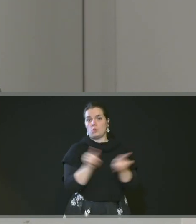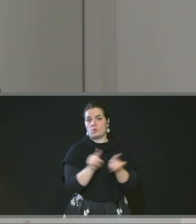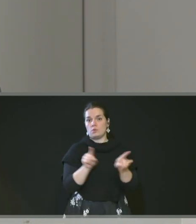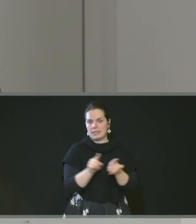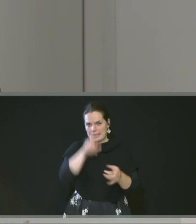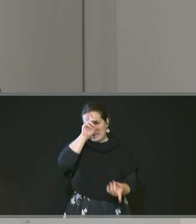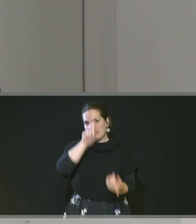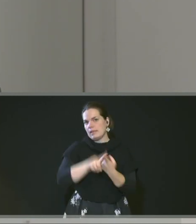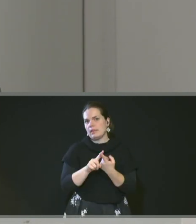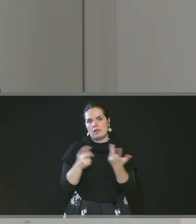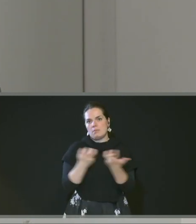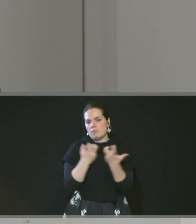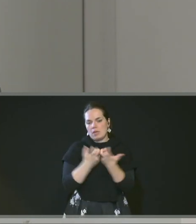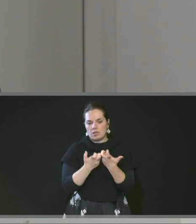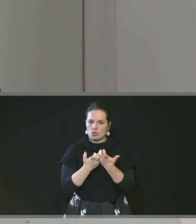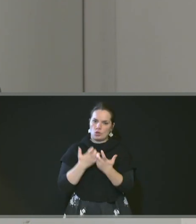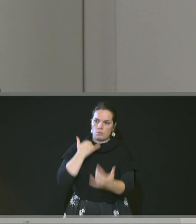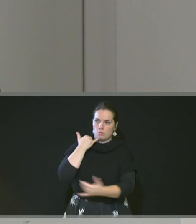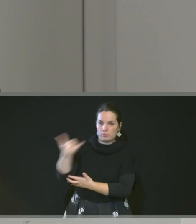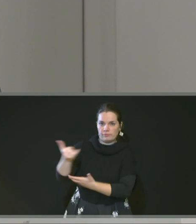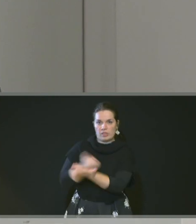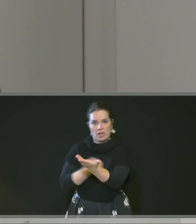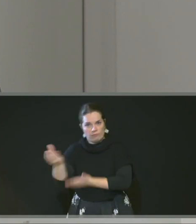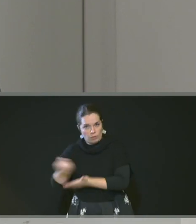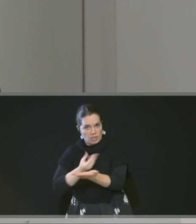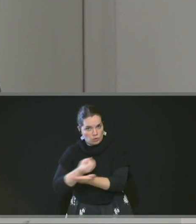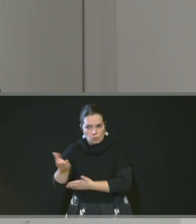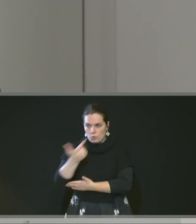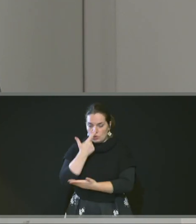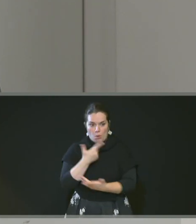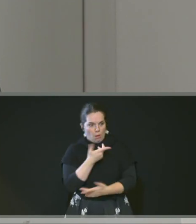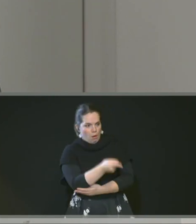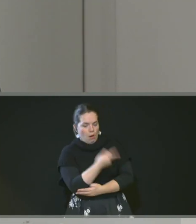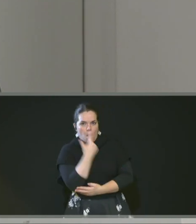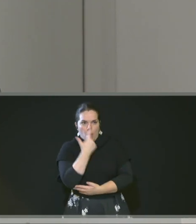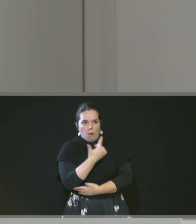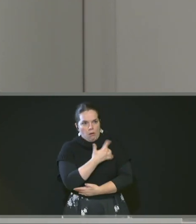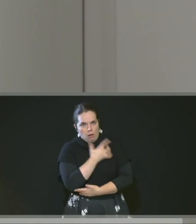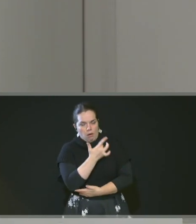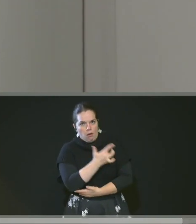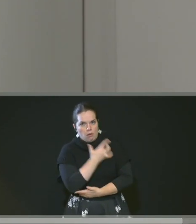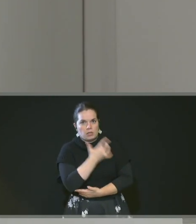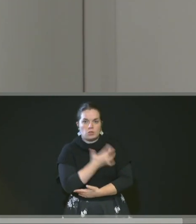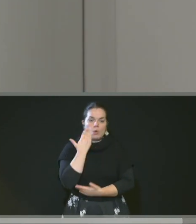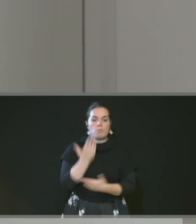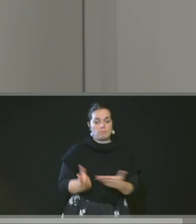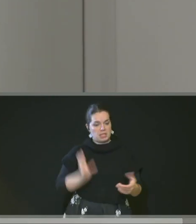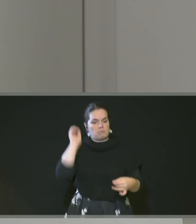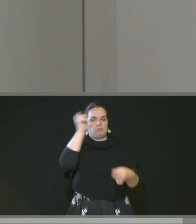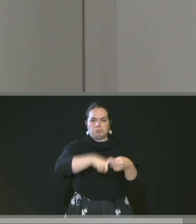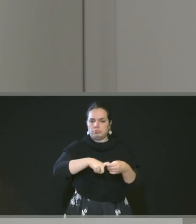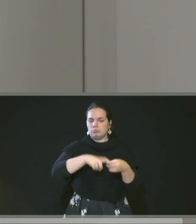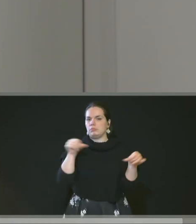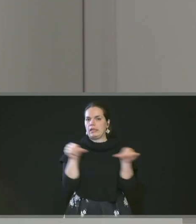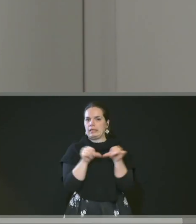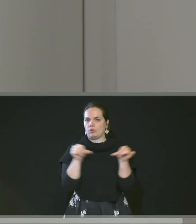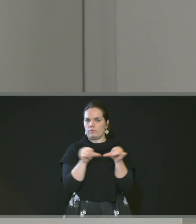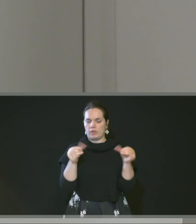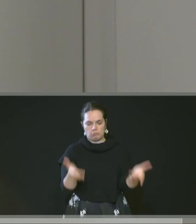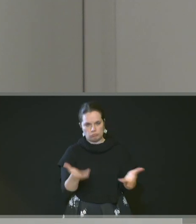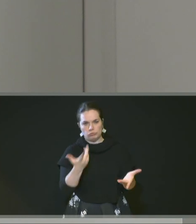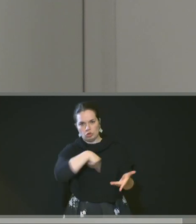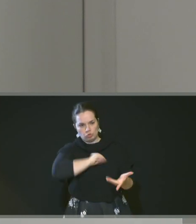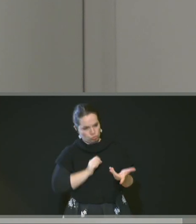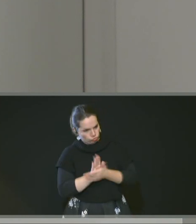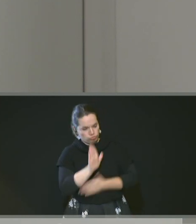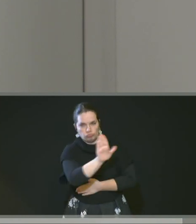de systèmes d'information et de télécommunication des prestations très intéressantes donc en adhérant à cette centrale on s'engage notamment sur ce sujet